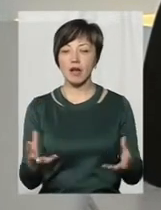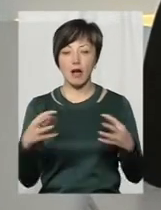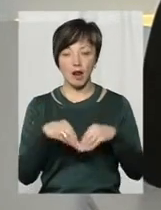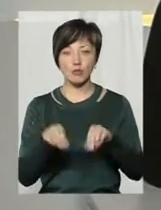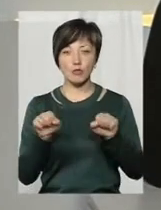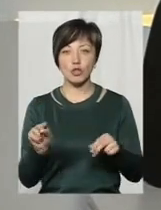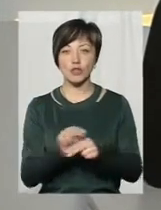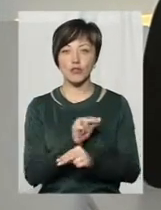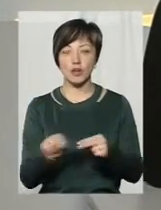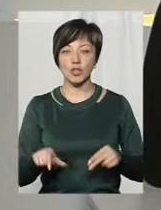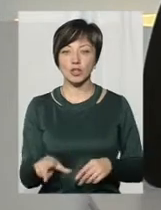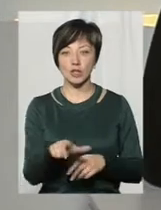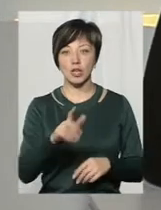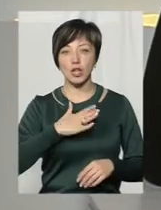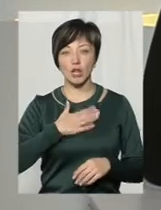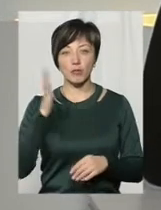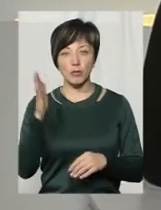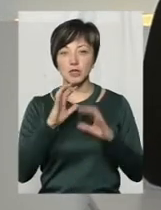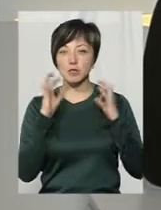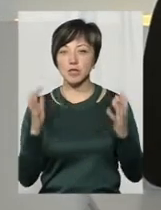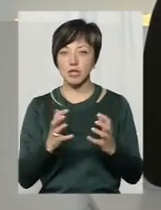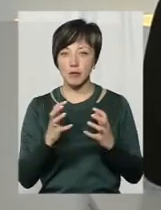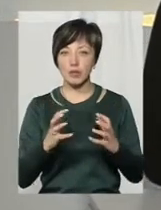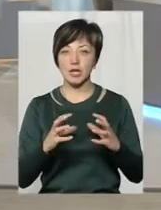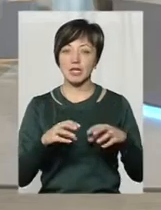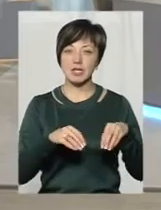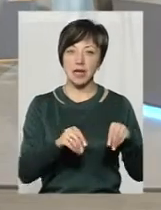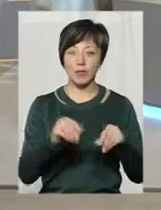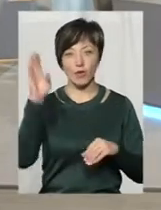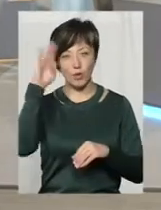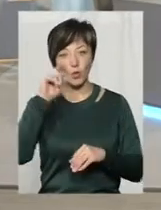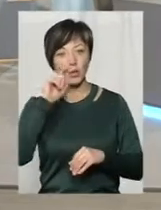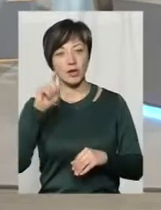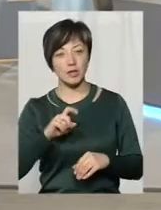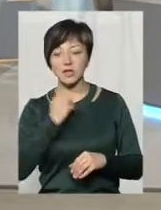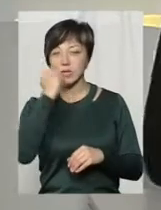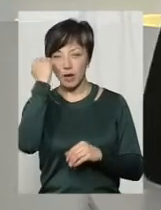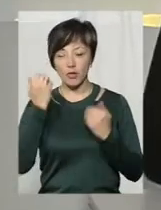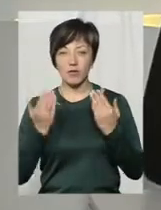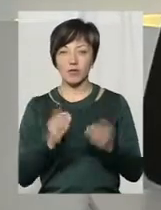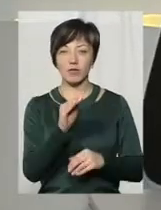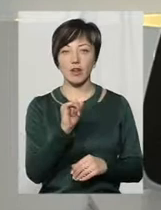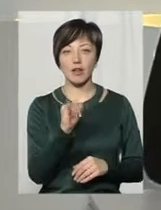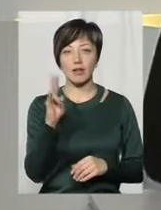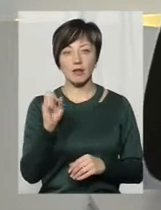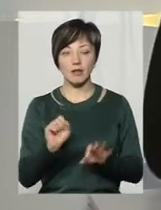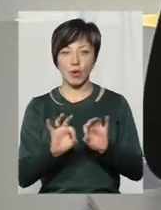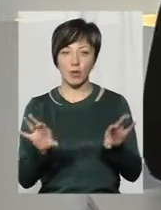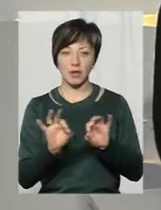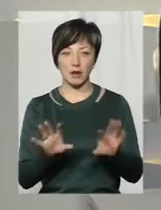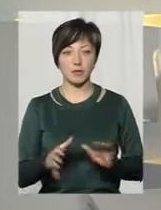можемо вилікувати річку, то наше майбутнє збережемо землю і воду України». Дякую вам, пані Фаїна, за коментар.